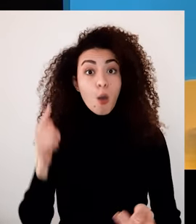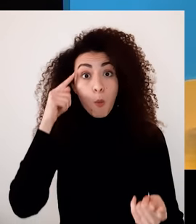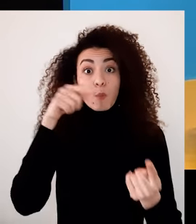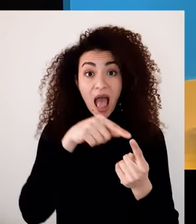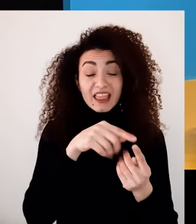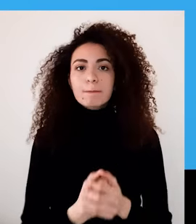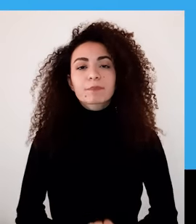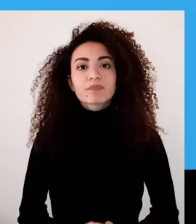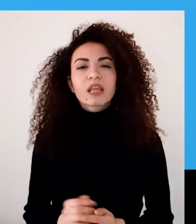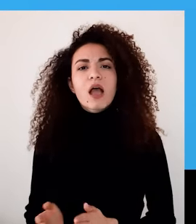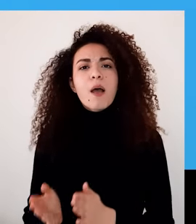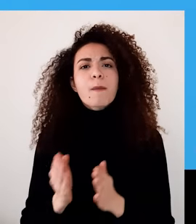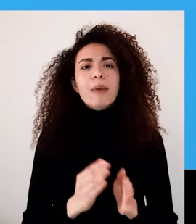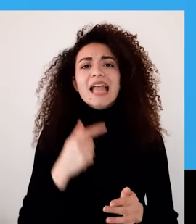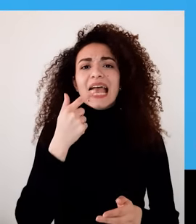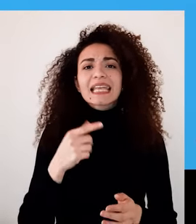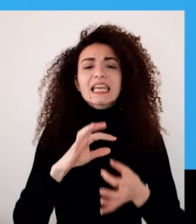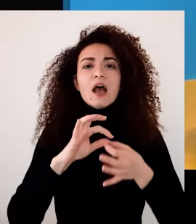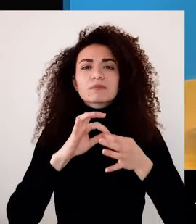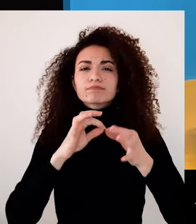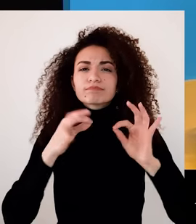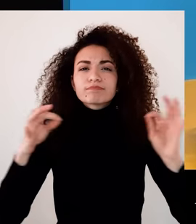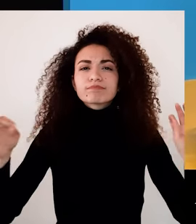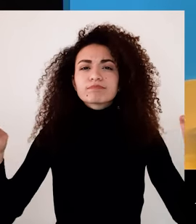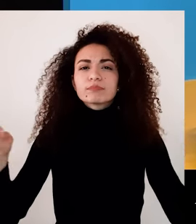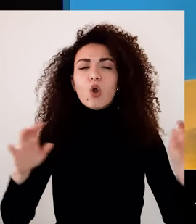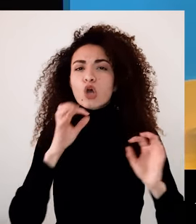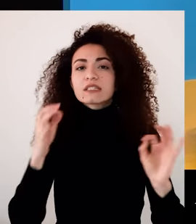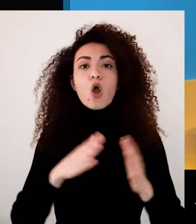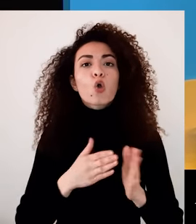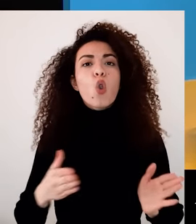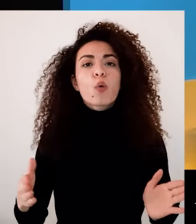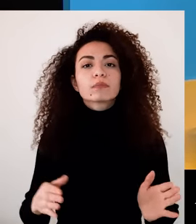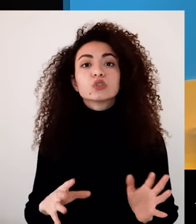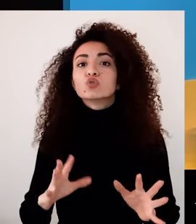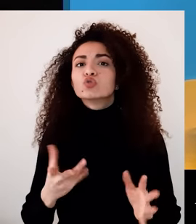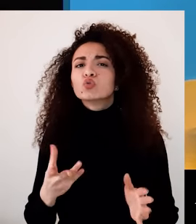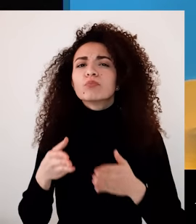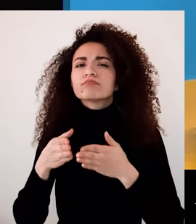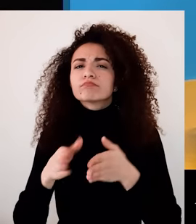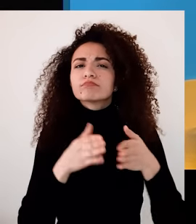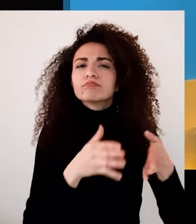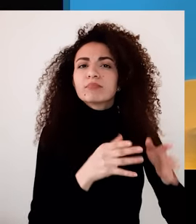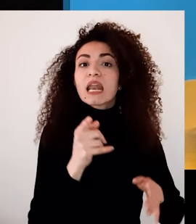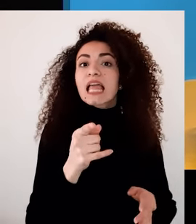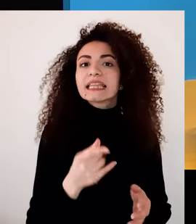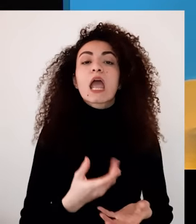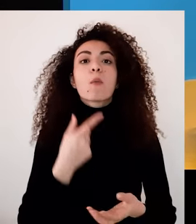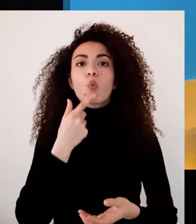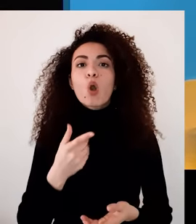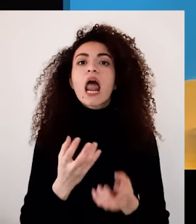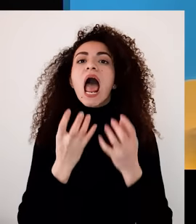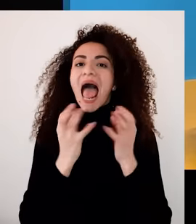بالتزامي للسبعة الأيام التالية بعد استعراض القصة المصورة في جميع أقسامها ما هي